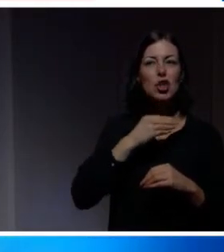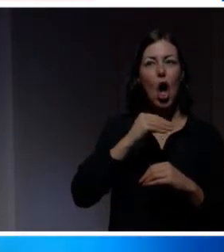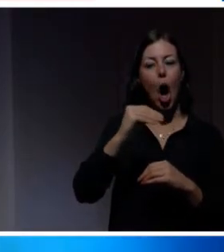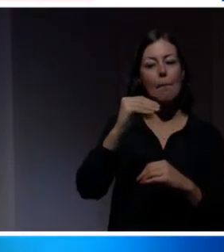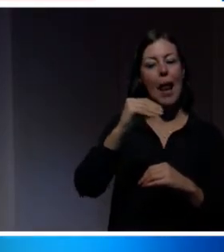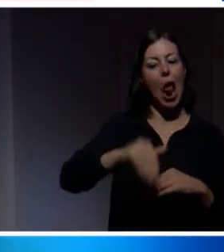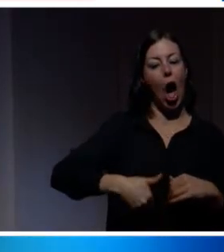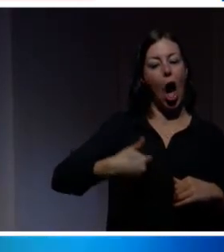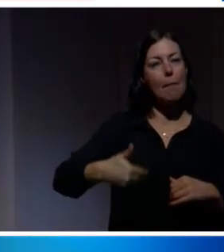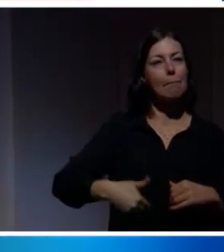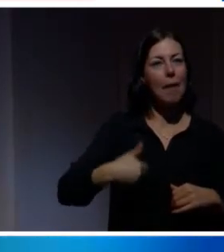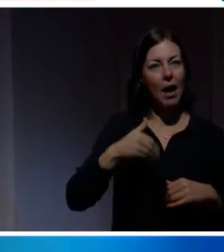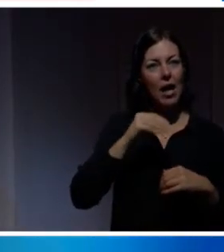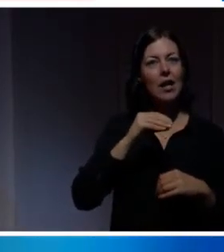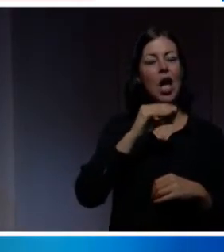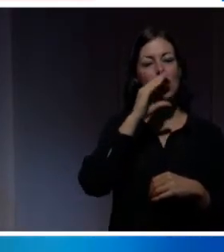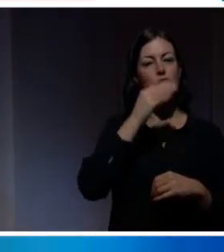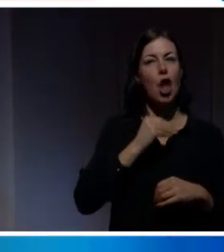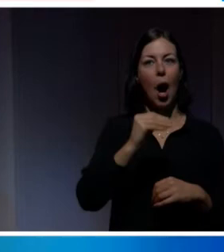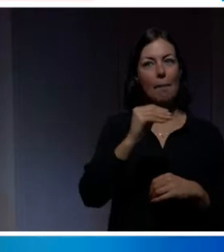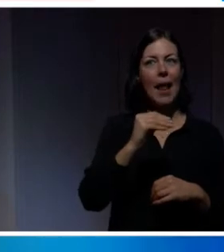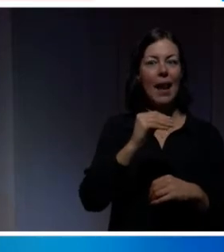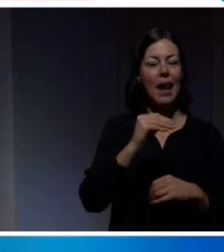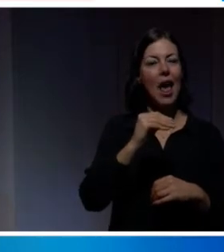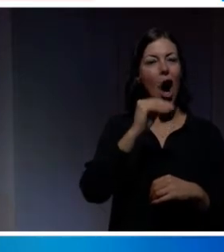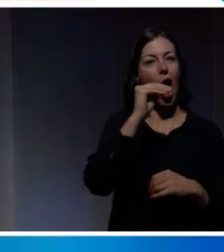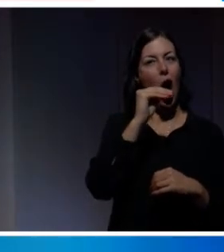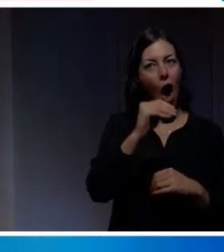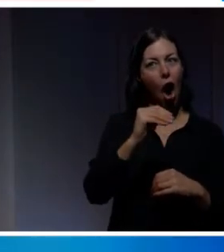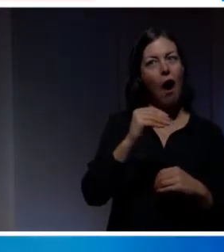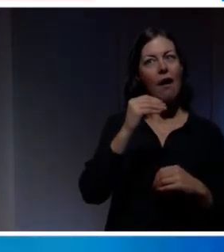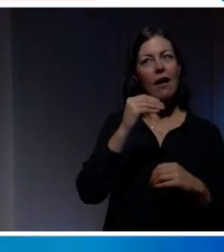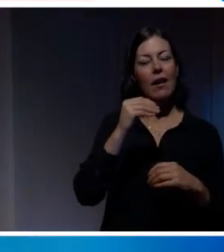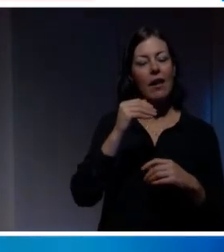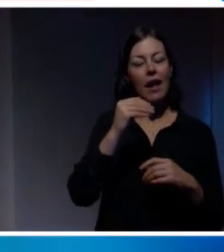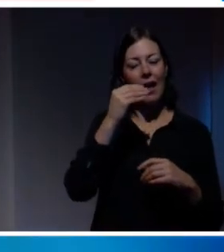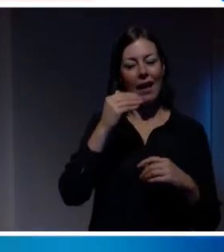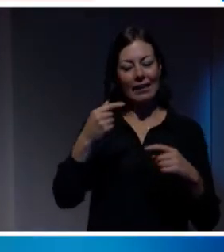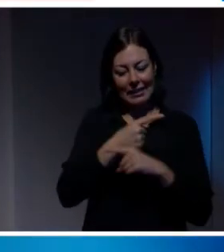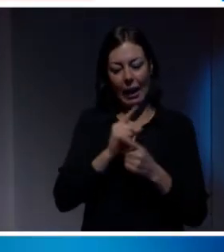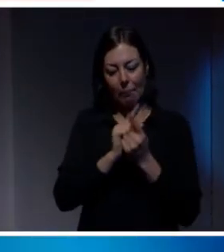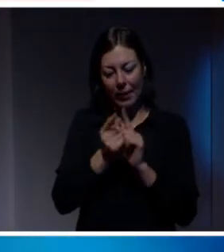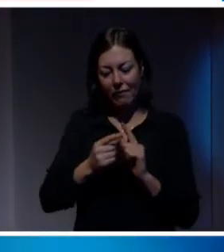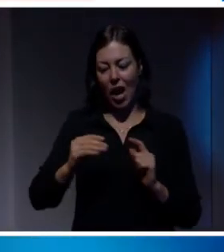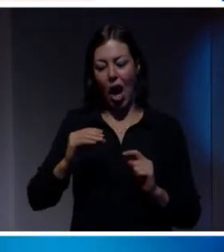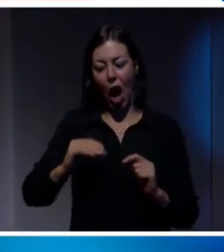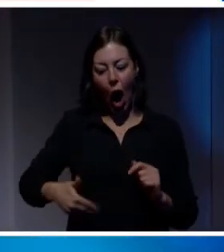som har blivit en liten apa. Så nu behöver ni inte säga ett längre. Utan när någon ska mejla er så kan ni säga mejla mig på